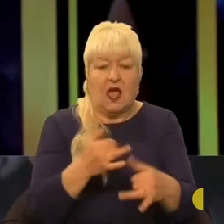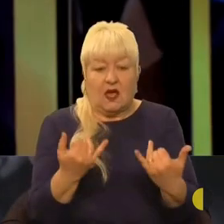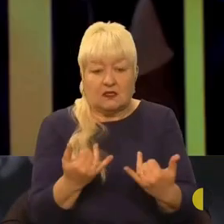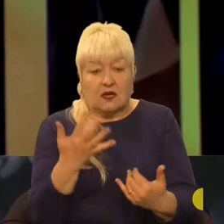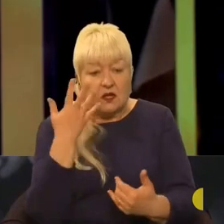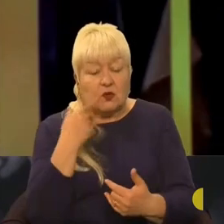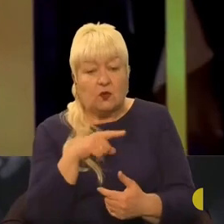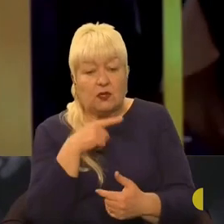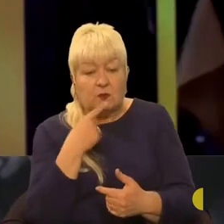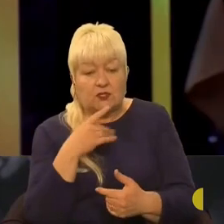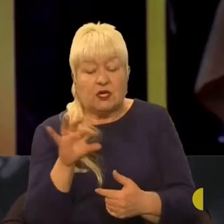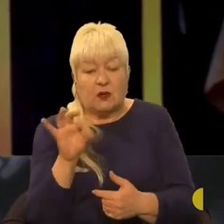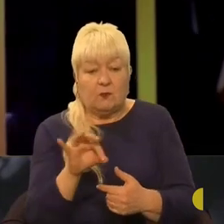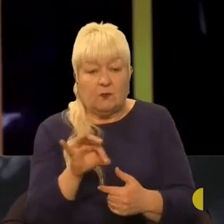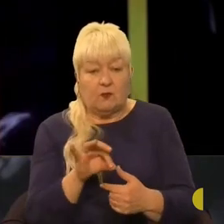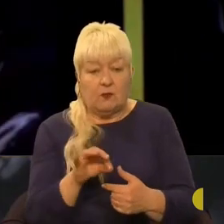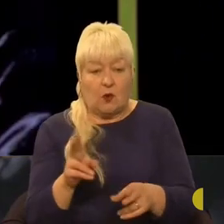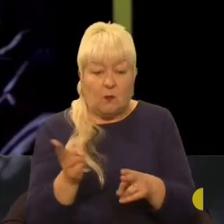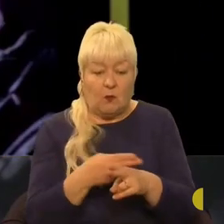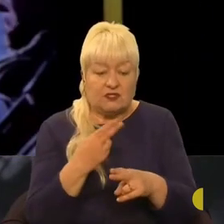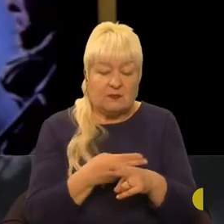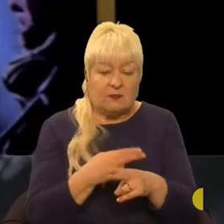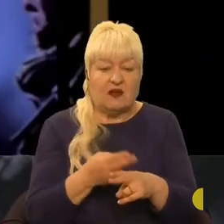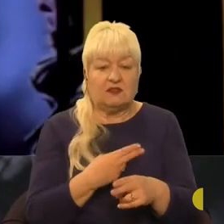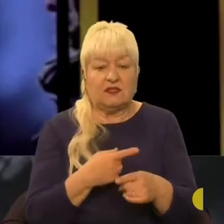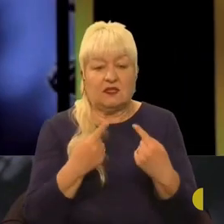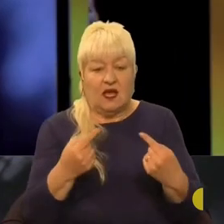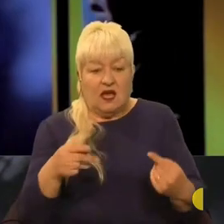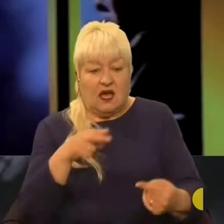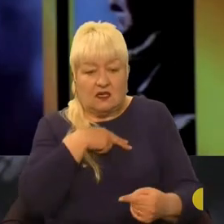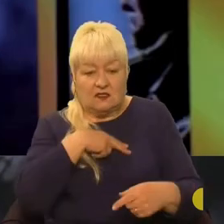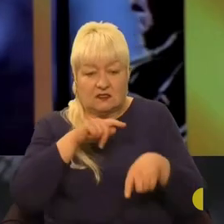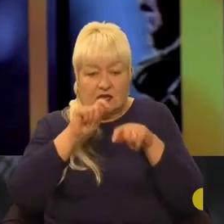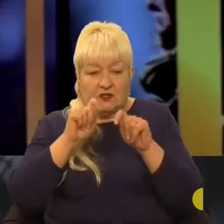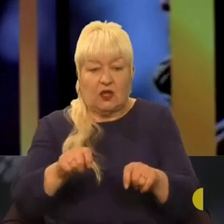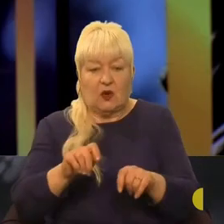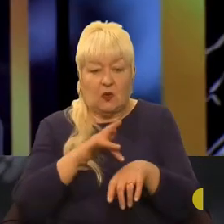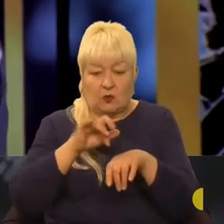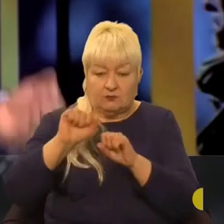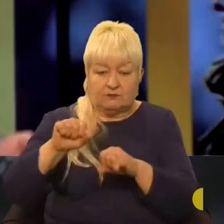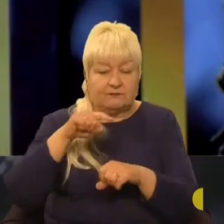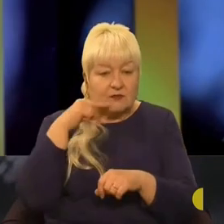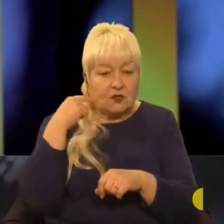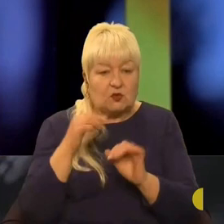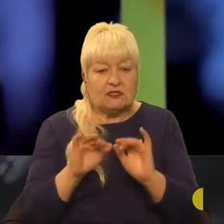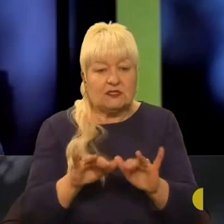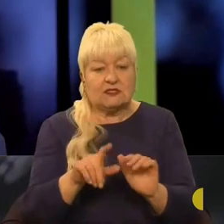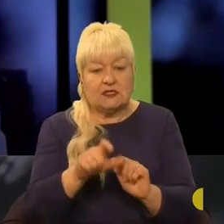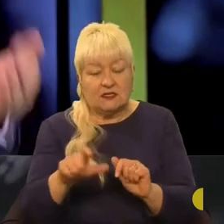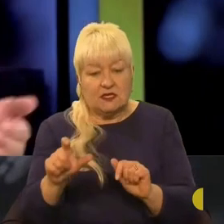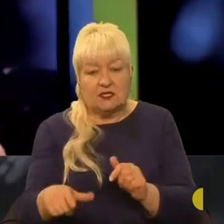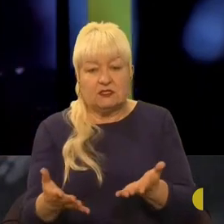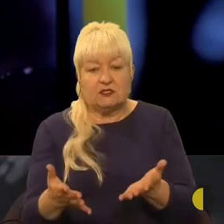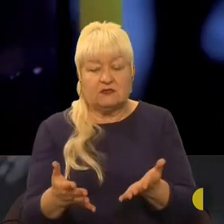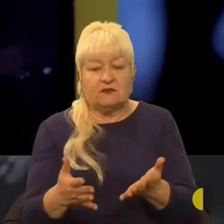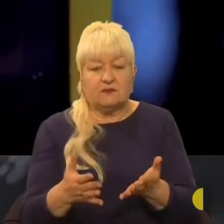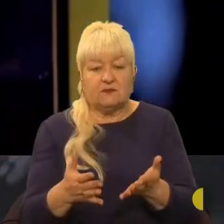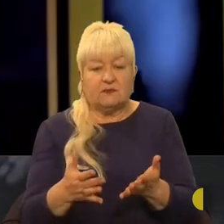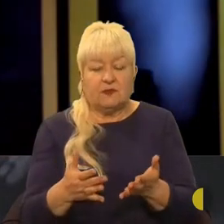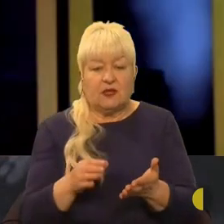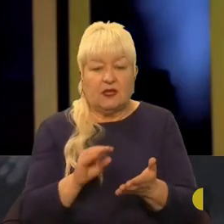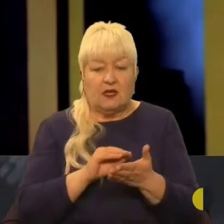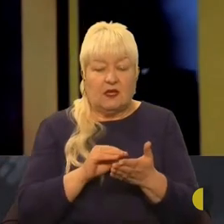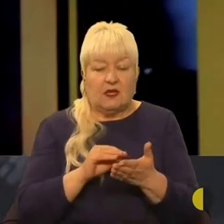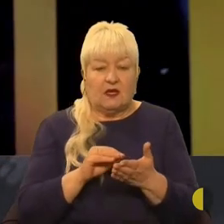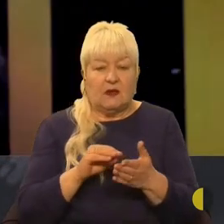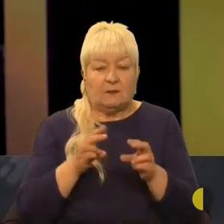нагород, почесних звань проросійських діячів, колеги, Анжеліка Рудницька,